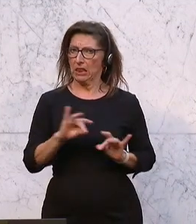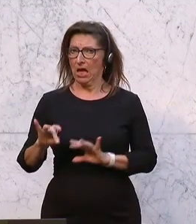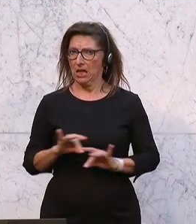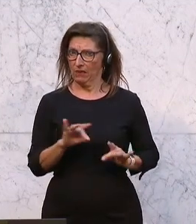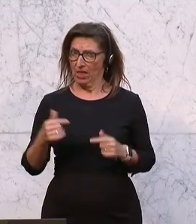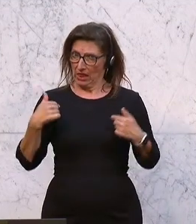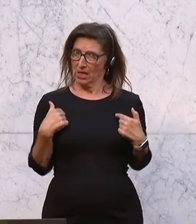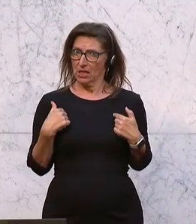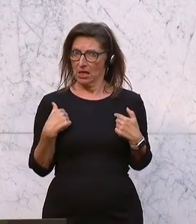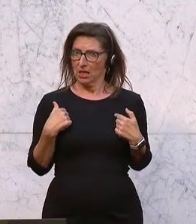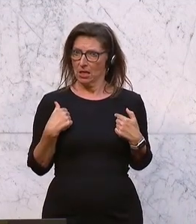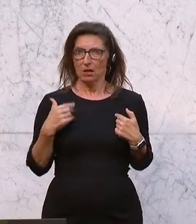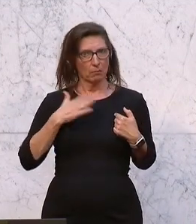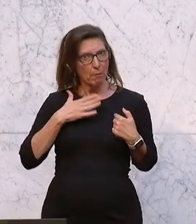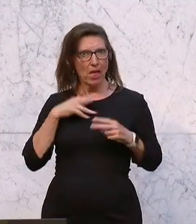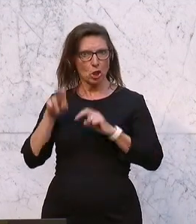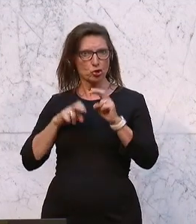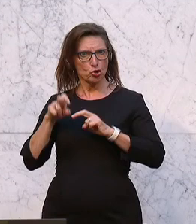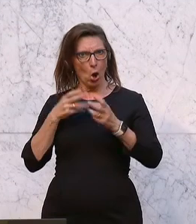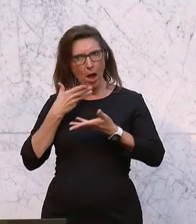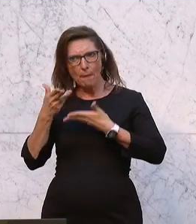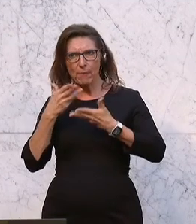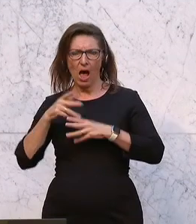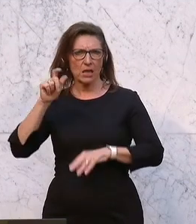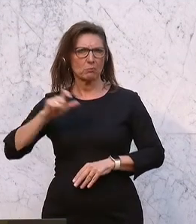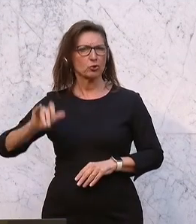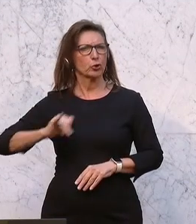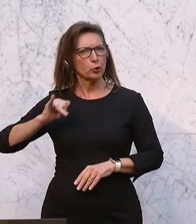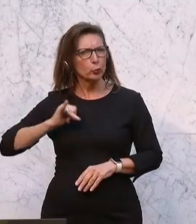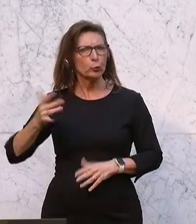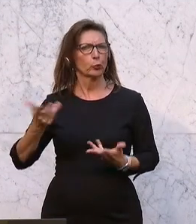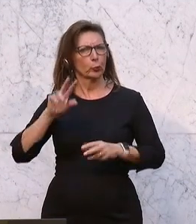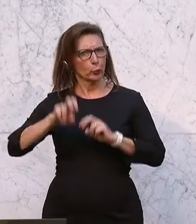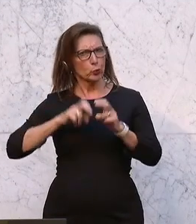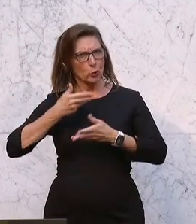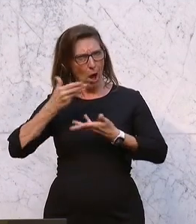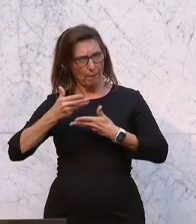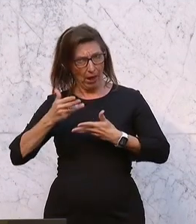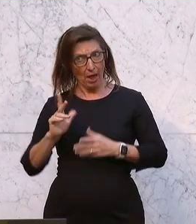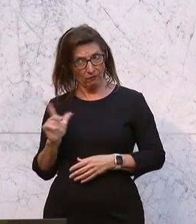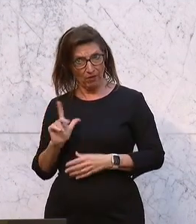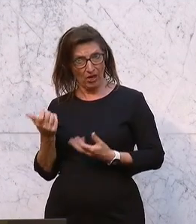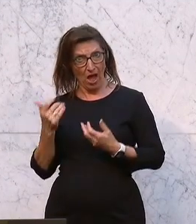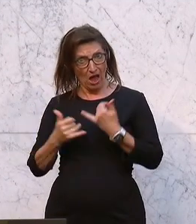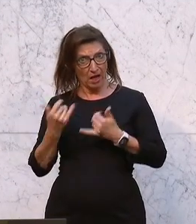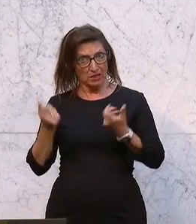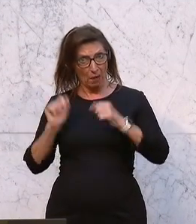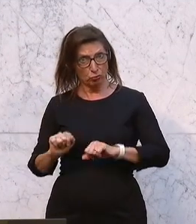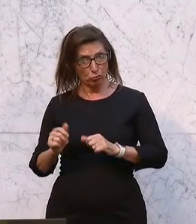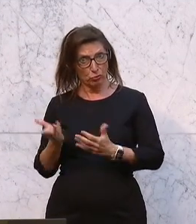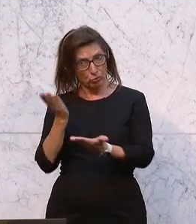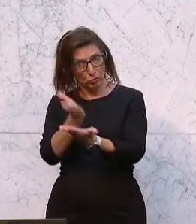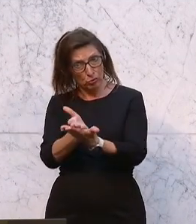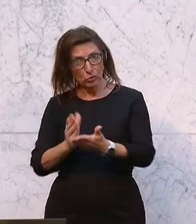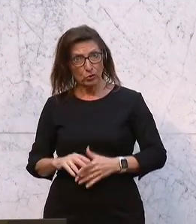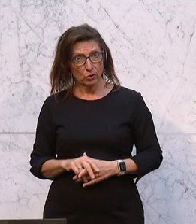unseren Steuerberater, meine jungen Leute und ich von unseren Steuerberater den Jahresabschluss machen und